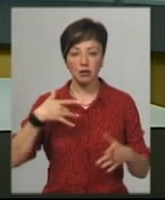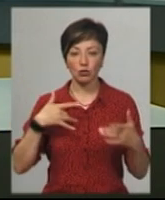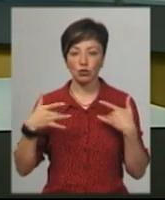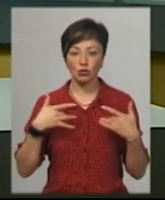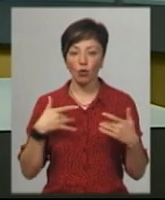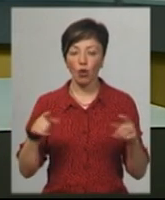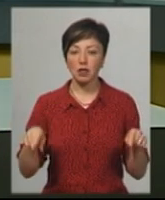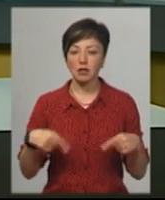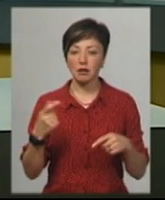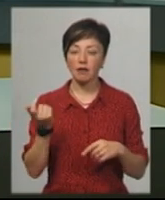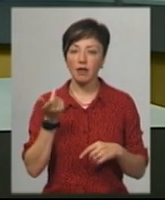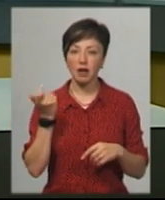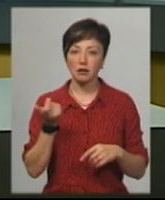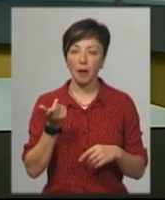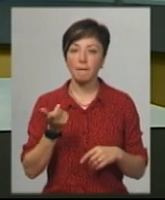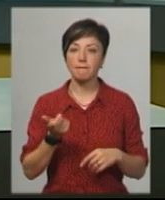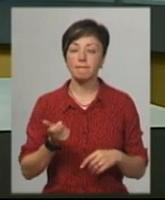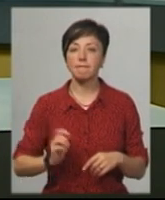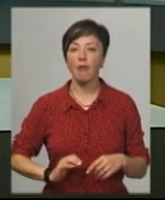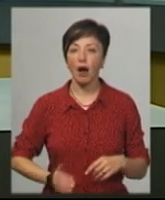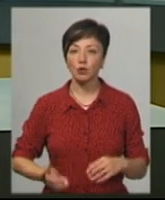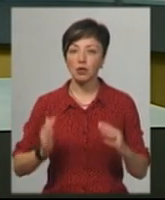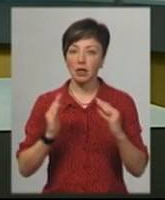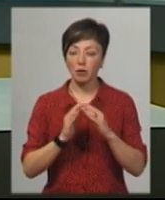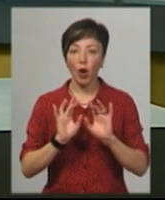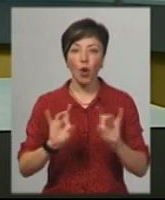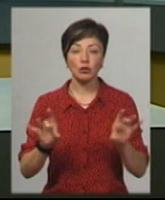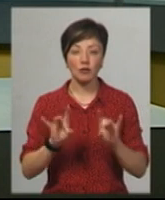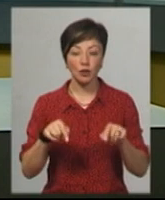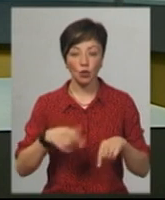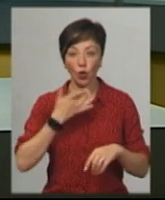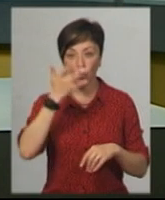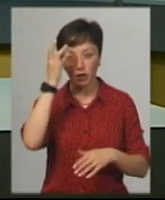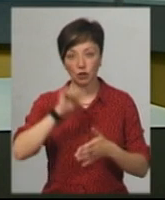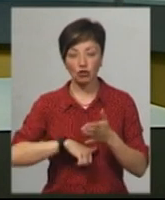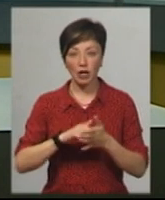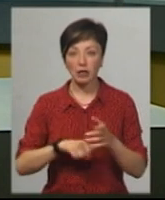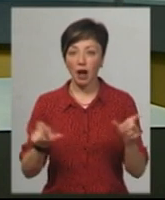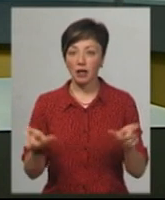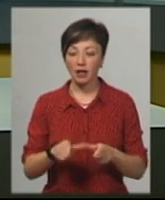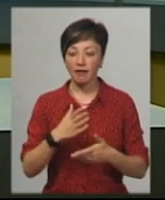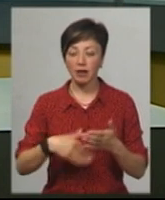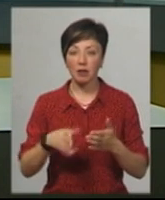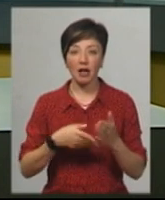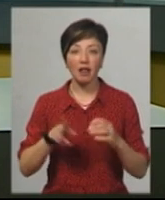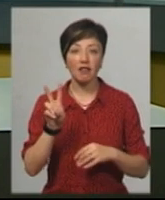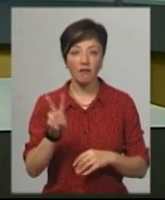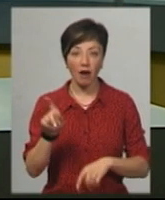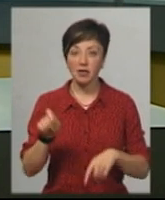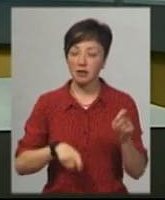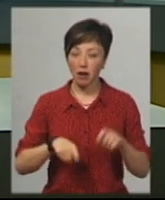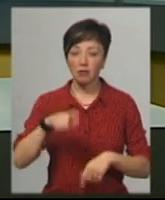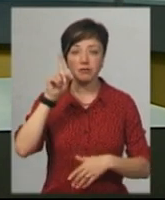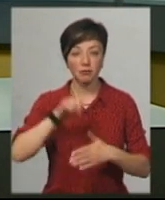організатор та власник панської садиби Ігор Скальський розповідає, цього літа через карантин відмінили два фестивалі та, надіється,